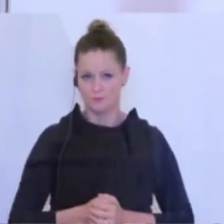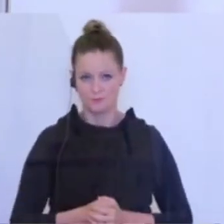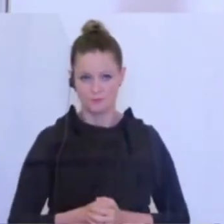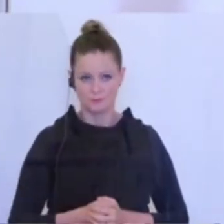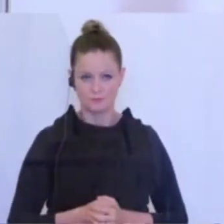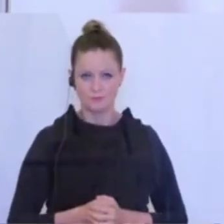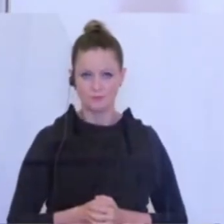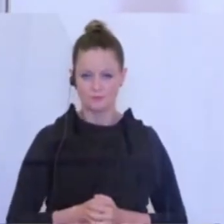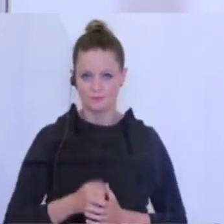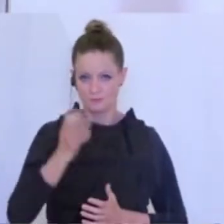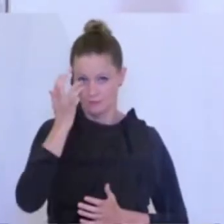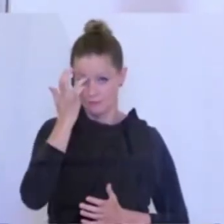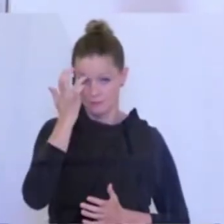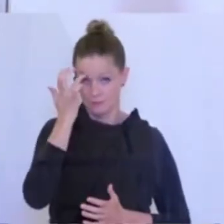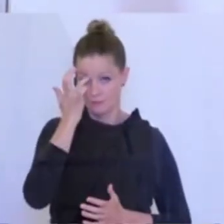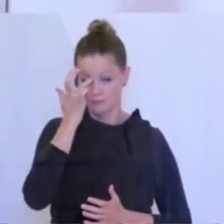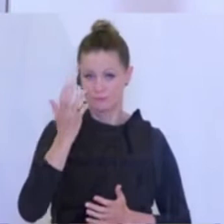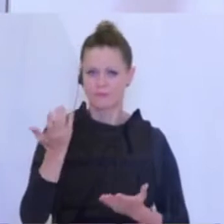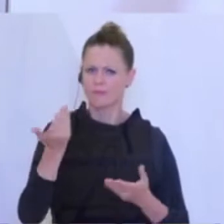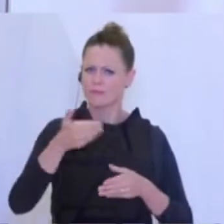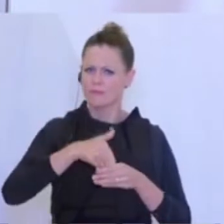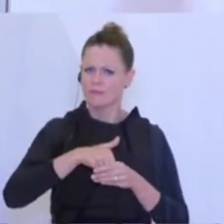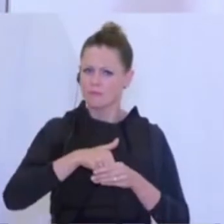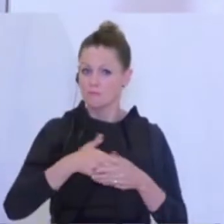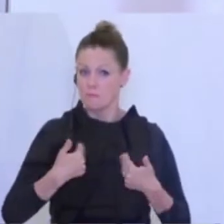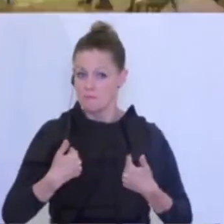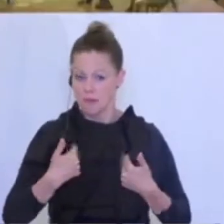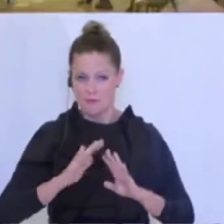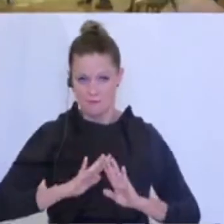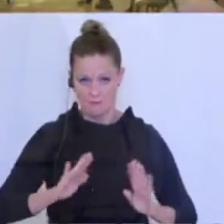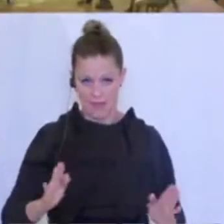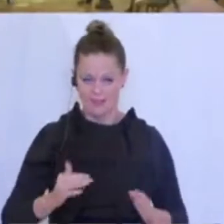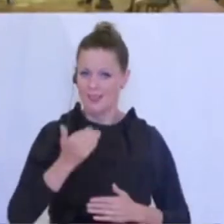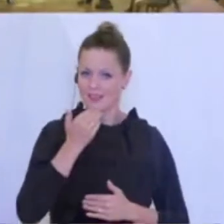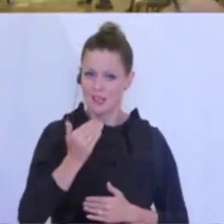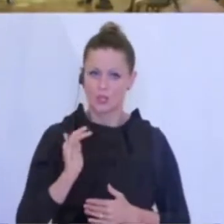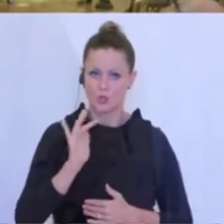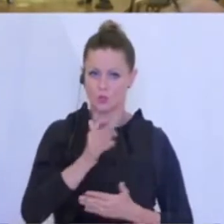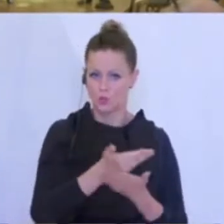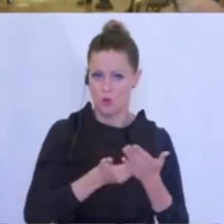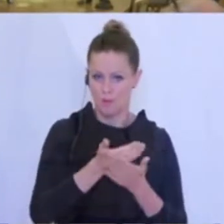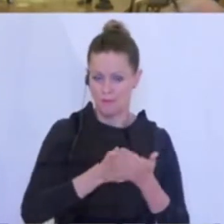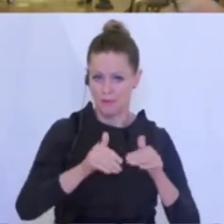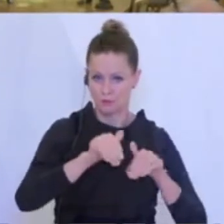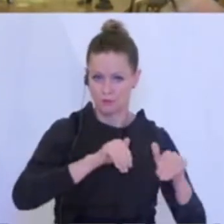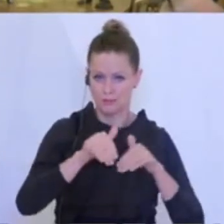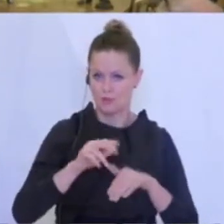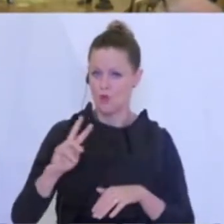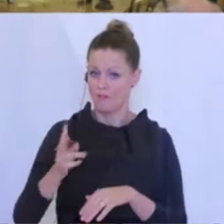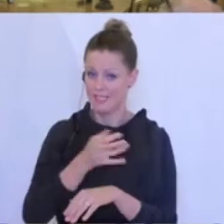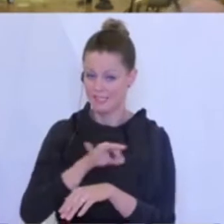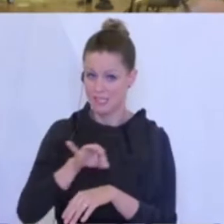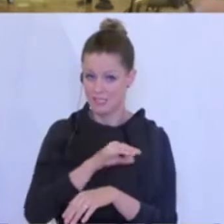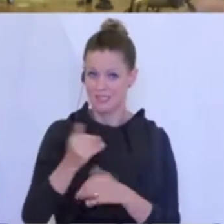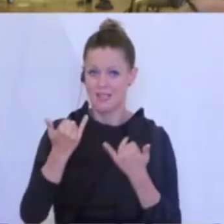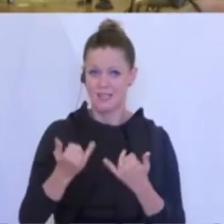Regionen verteilt. Das war es von meiner Seite. Ein Dank an den Bildungsminister und an den Vizekanzler und